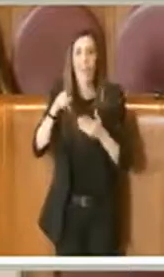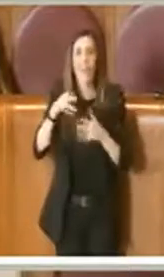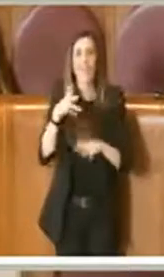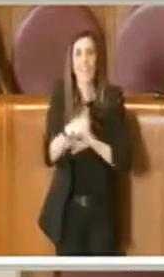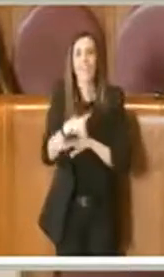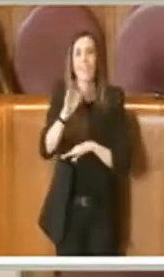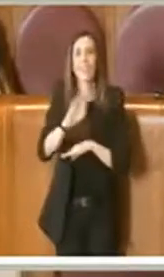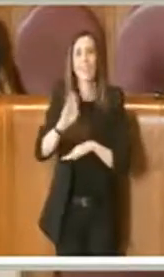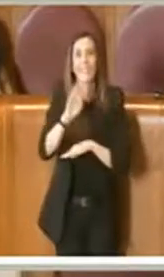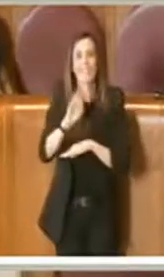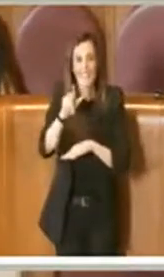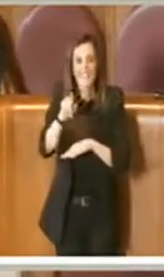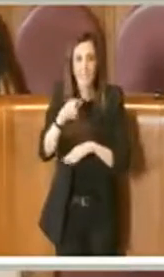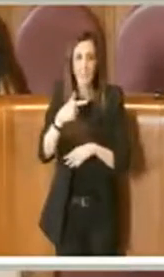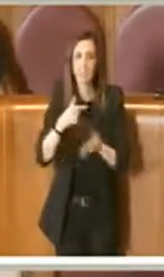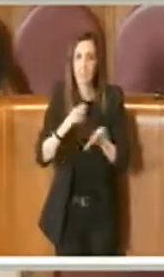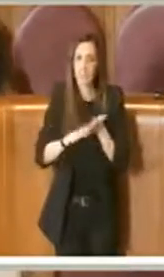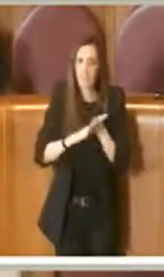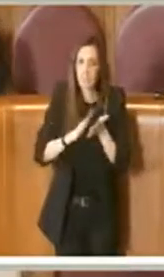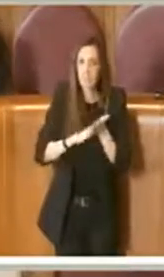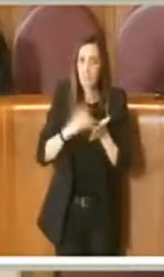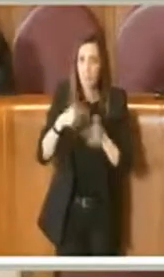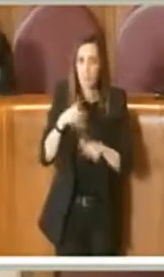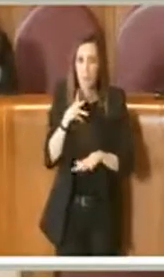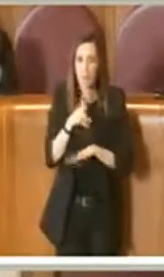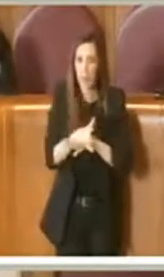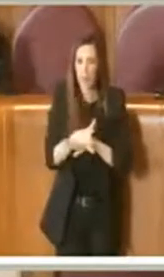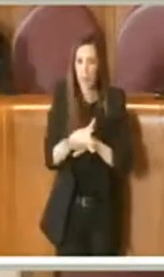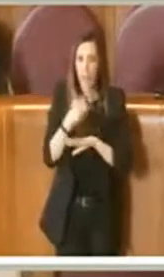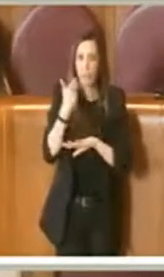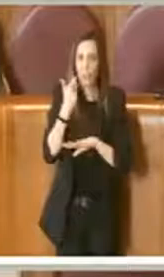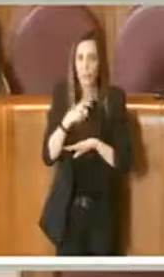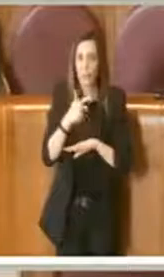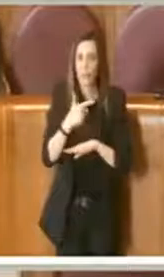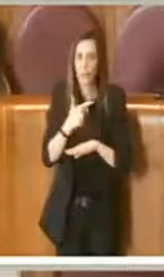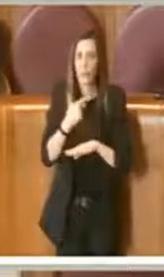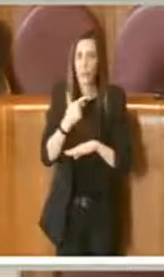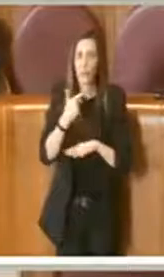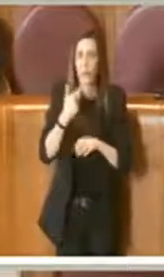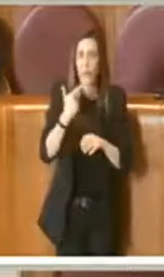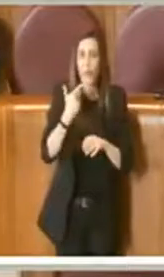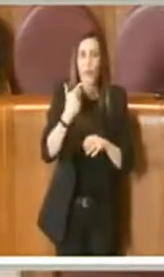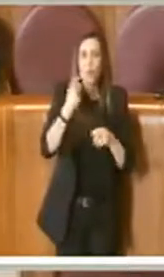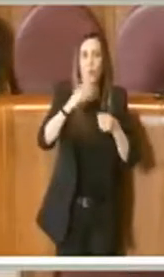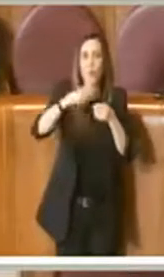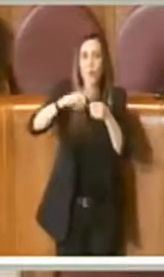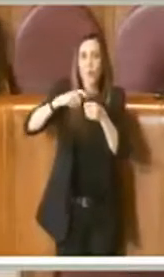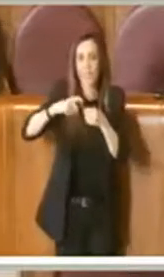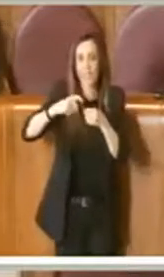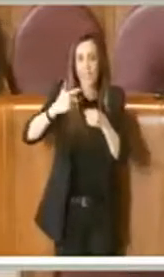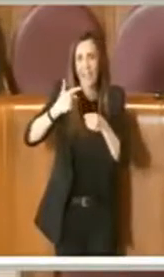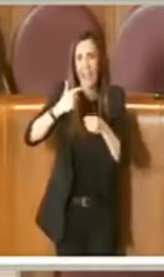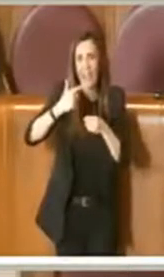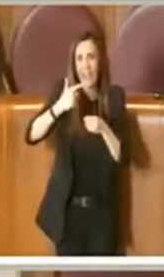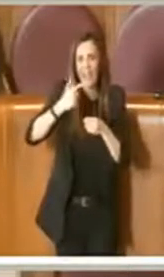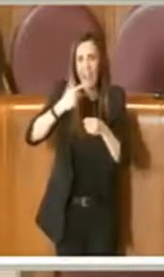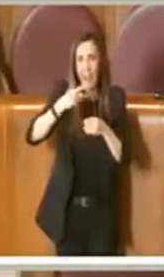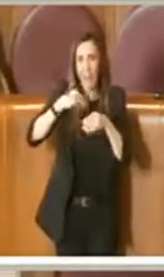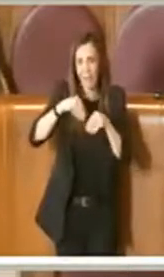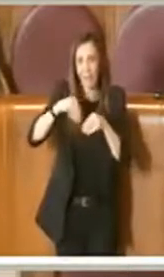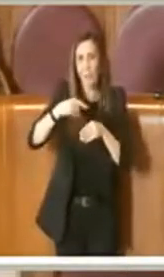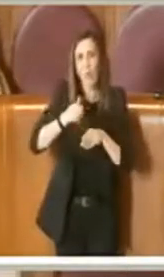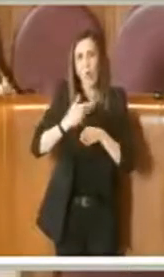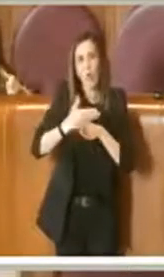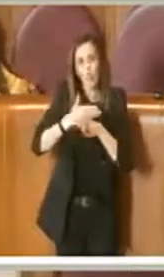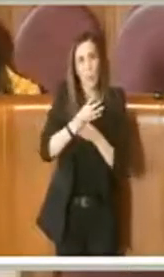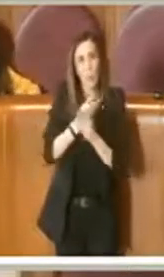tutto ciò che ha riguardato la mobilità, a meno per quello che riguarda le altre società partecipate, ma ho condiviso davvero molto quello che ha